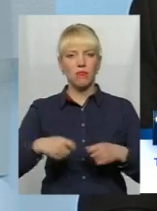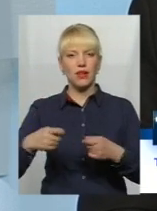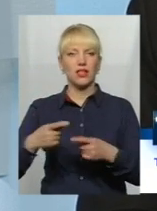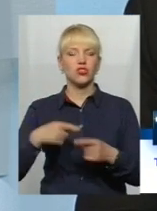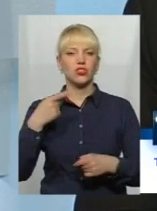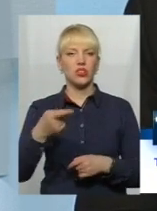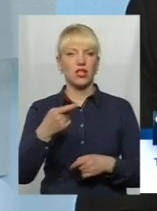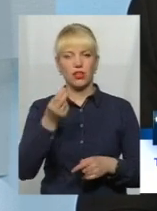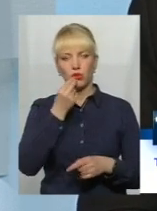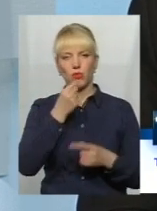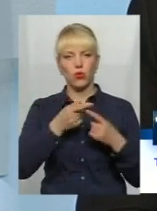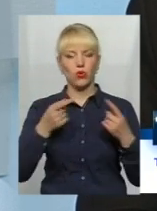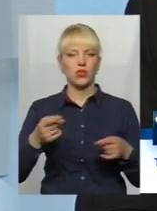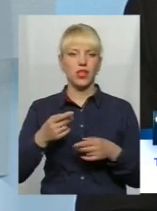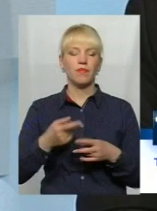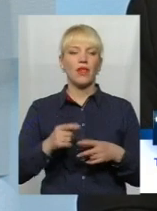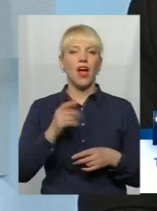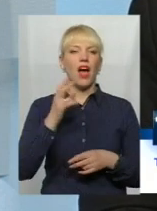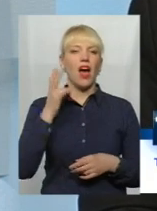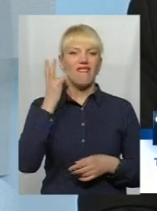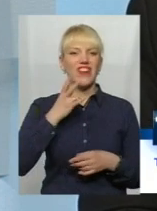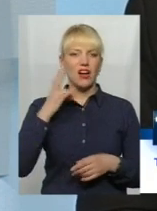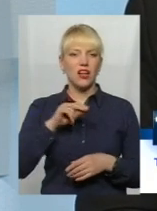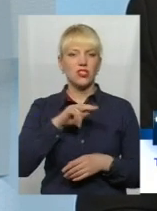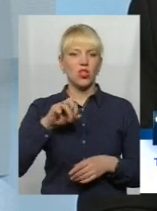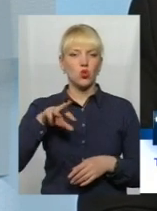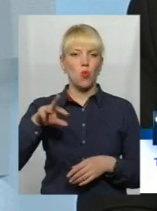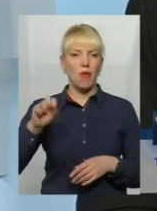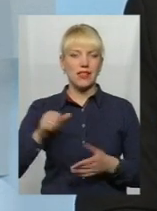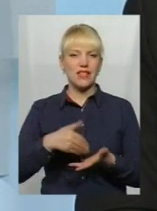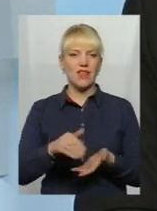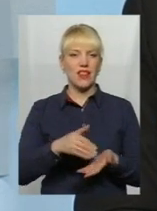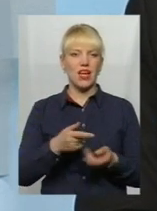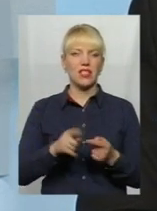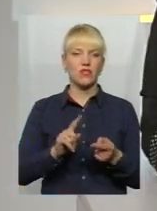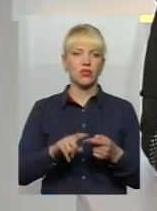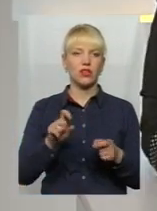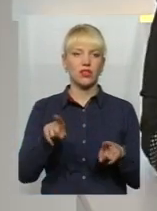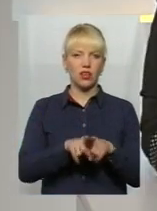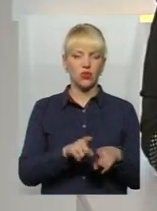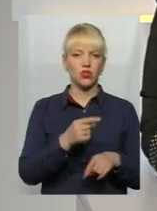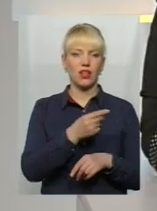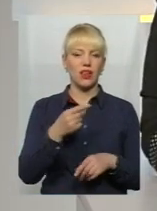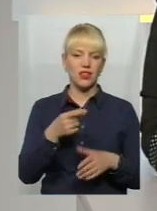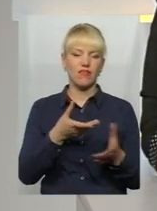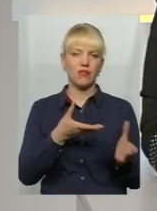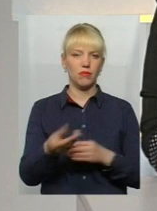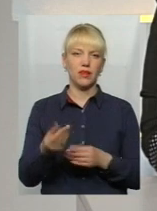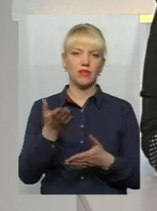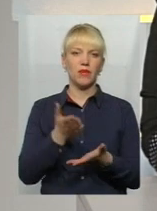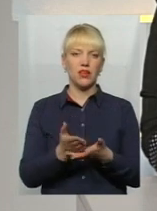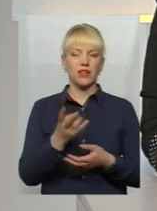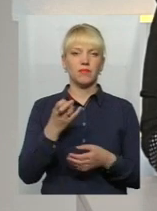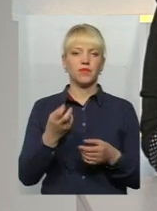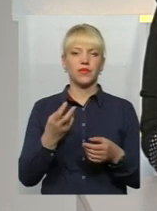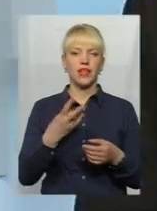Африканська чума свиней, досить така хвороба, яка зараз негативний вплив має на території